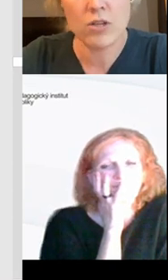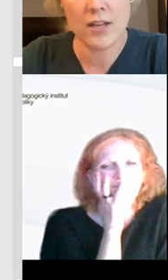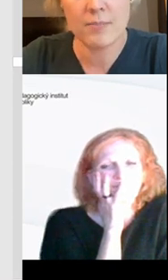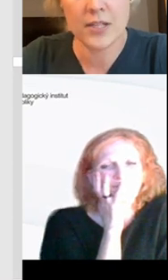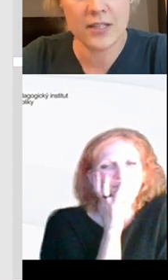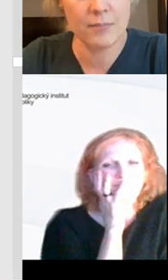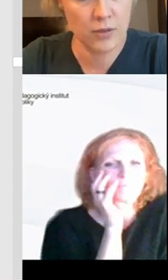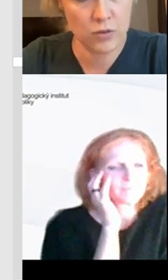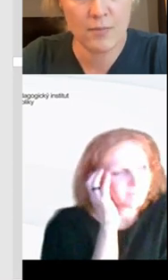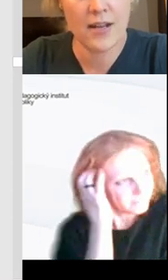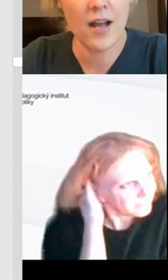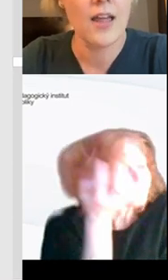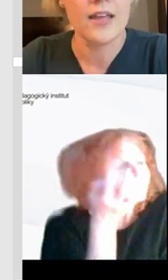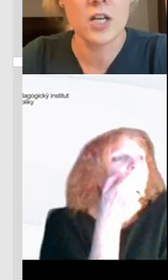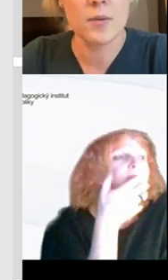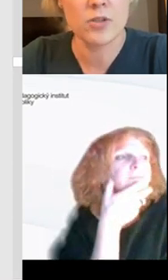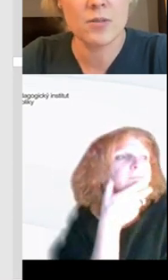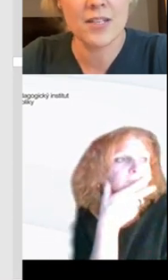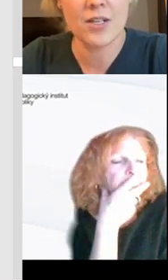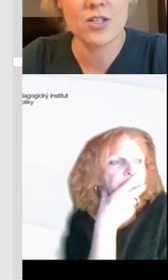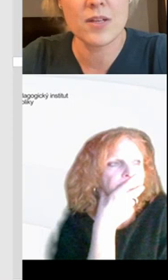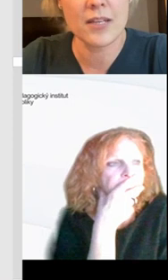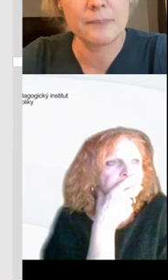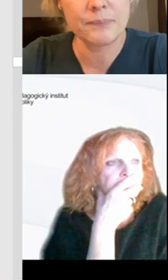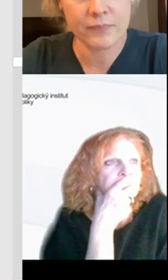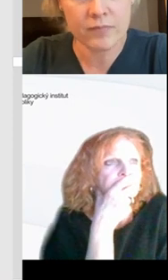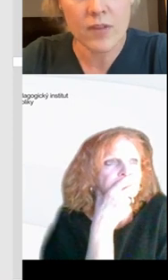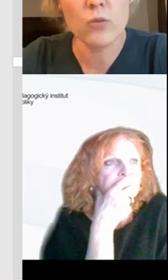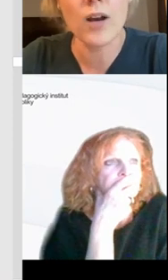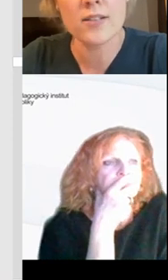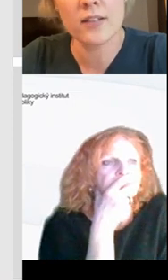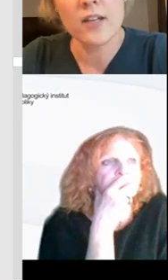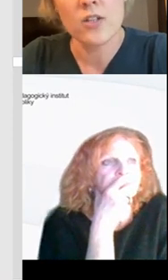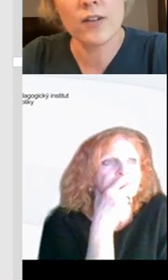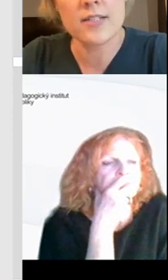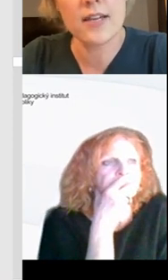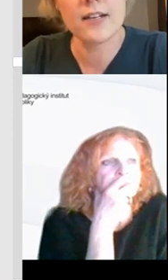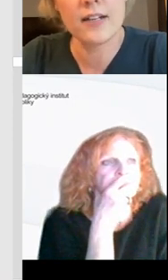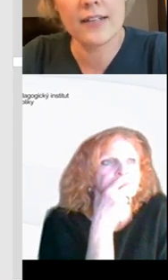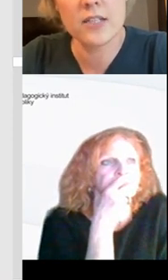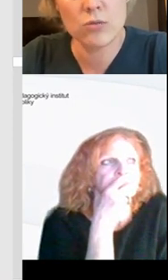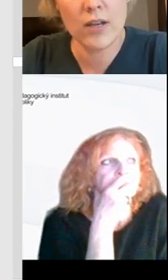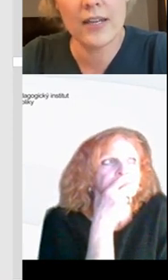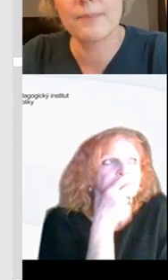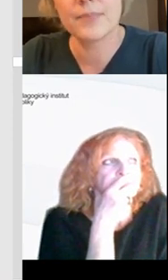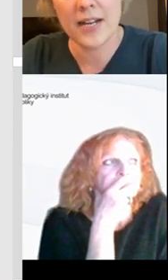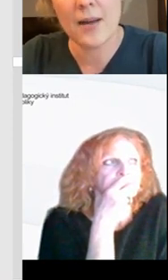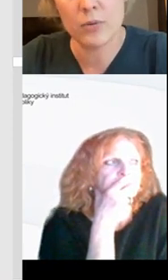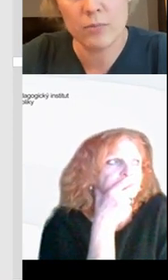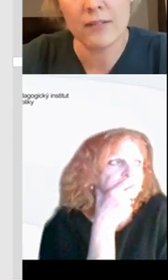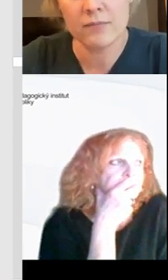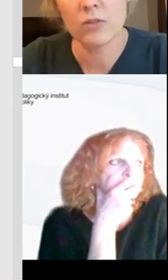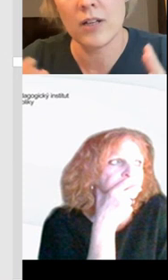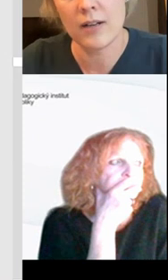Takže určitě psaní pokračujeme dál. Jenom je potřeba těm našim dětem ukázat, že vlastně existuje i